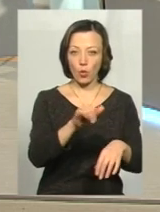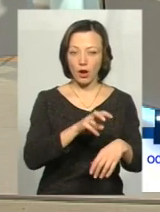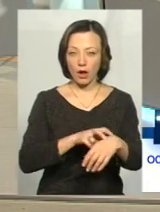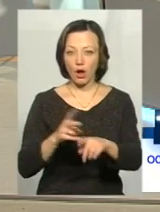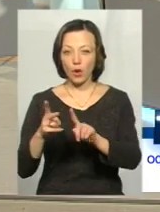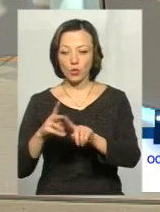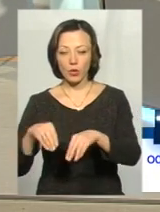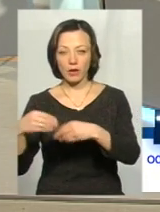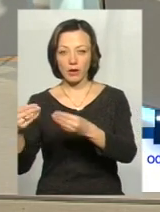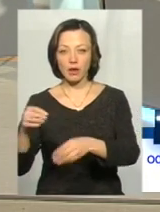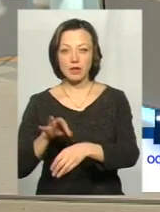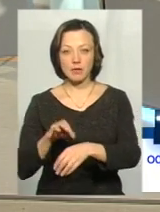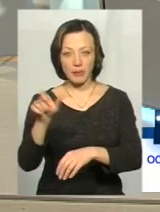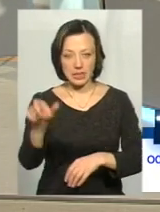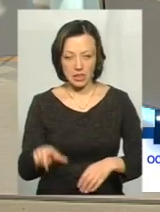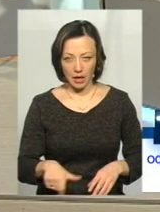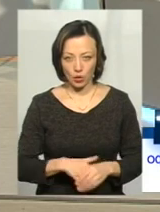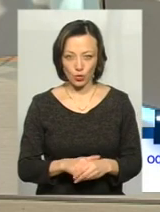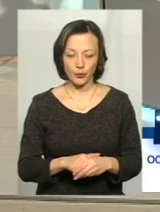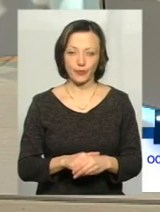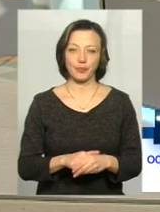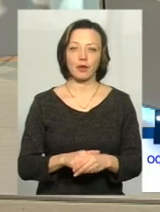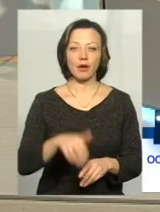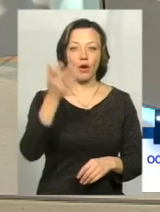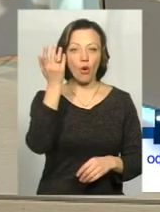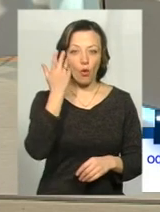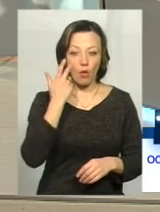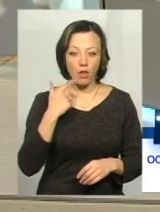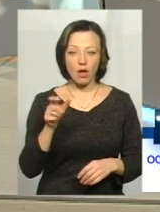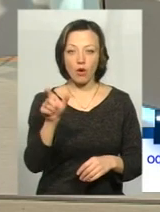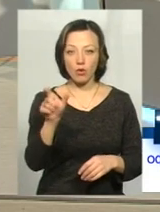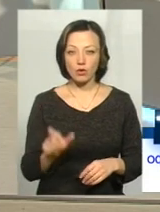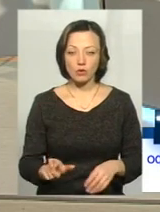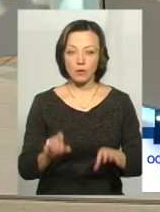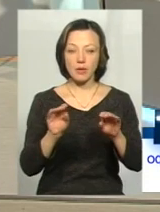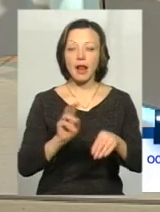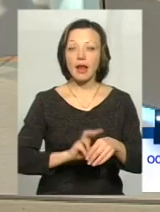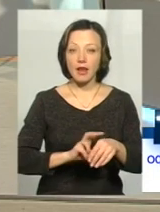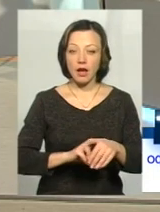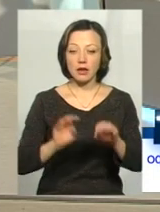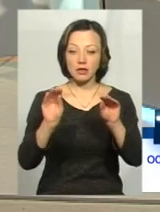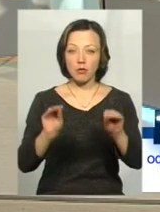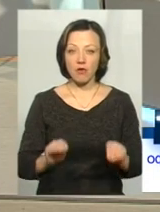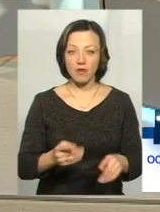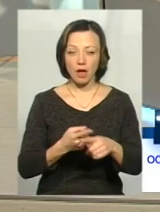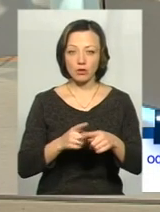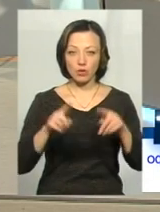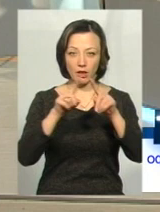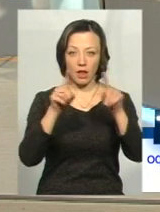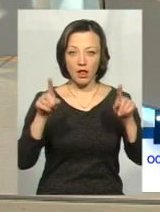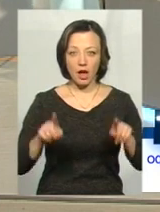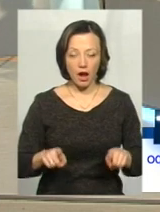інший надається пацієнту. Коли особа, лікар заповняє цю декларацію,